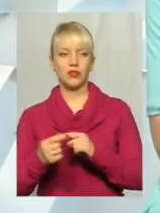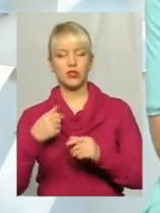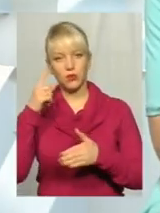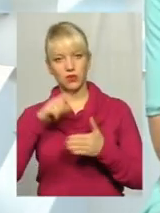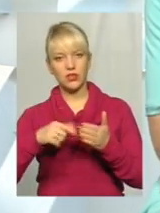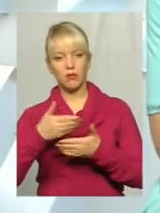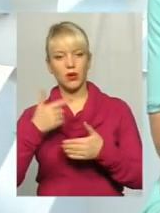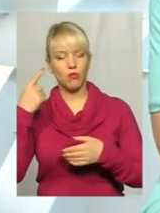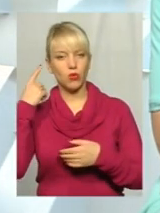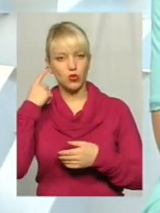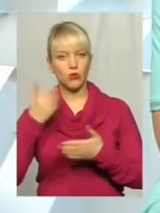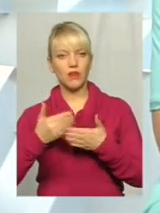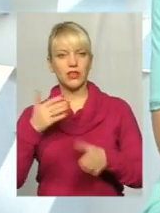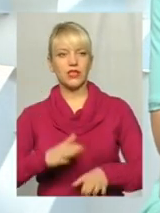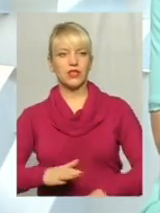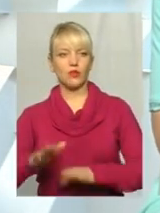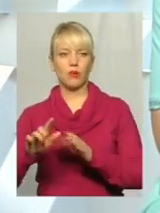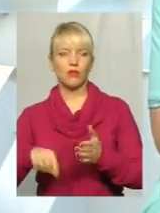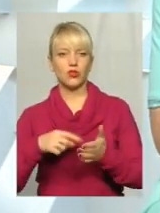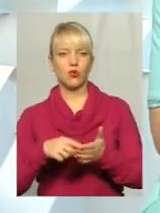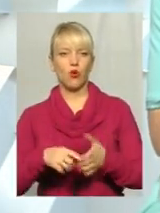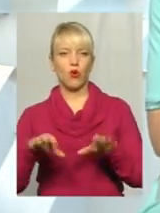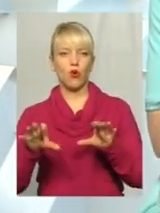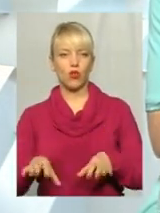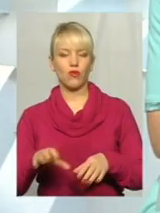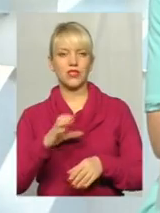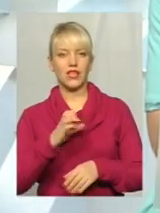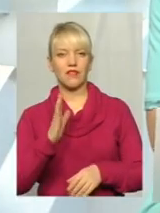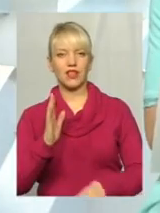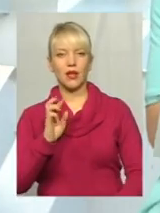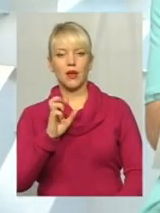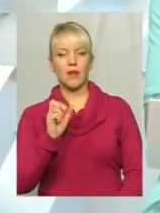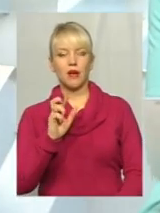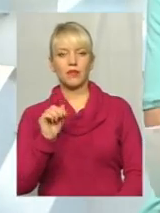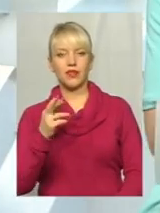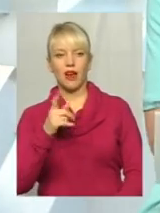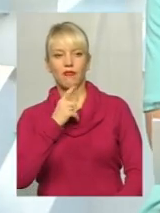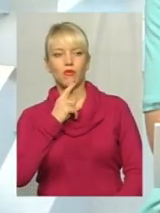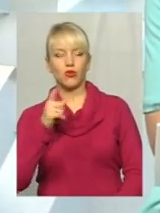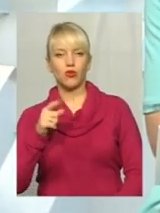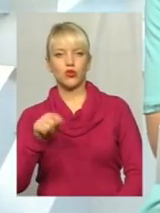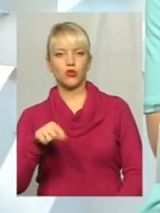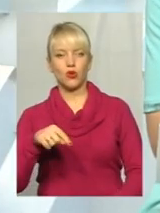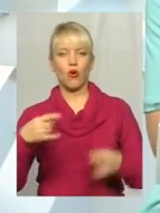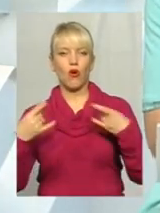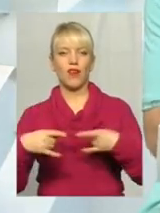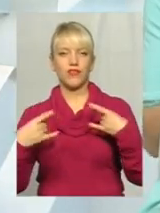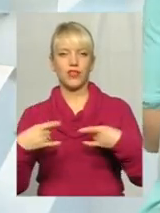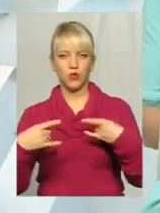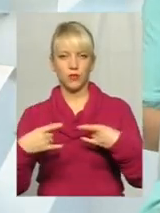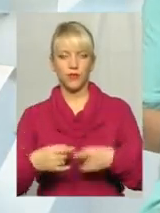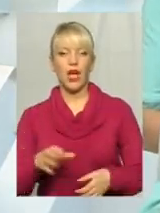почуємо від заступника міського голови Сергія Вітальча Бабія впродовж ще цього ефіру. А